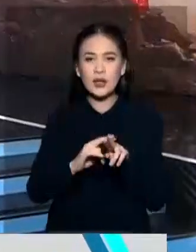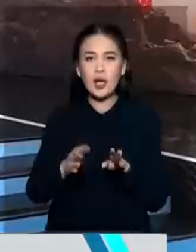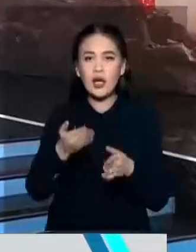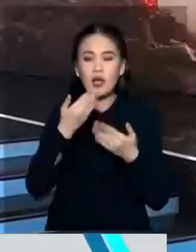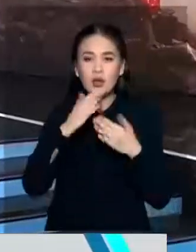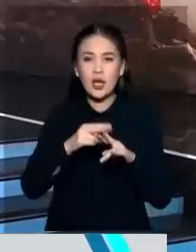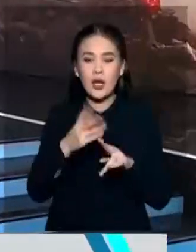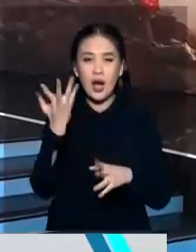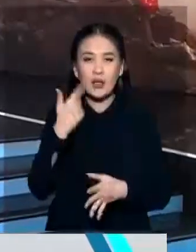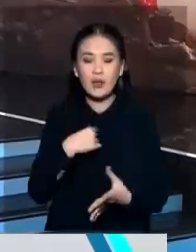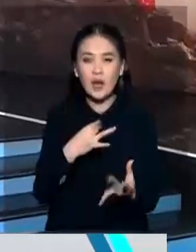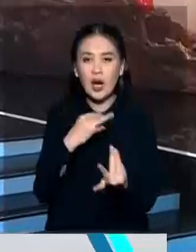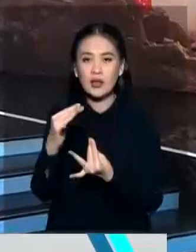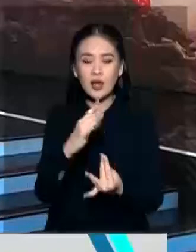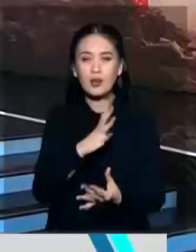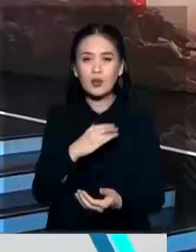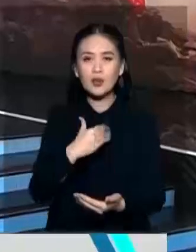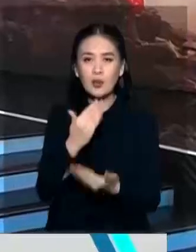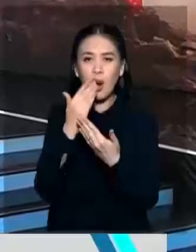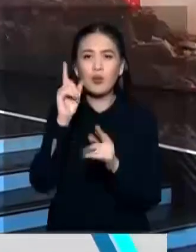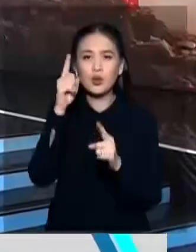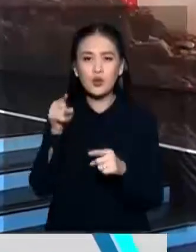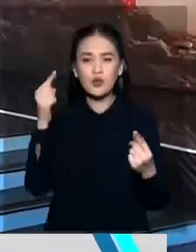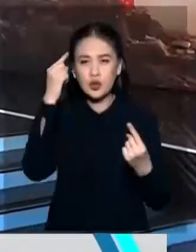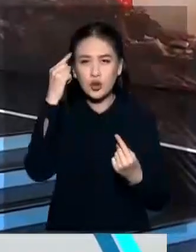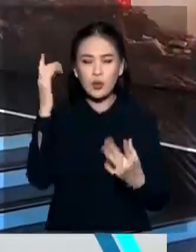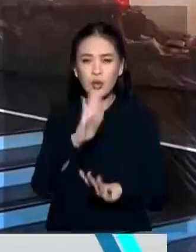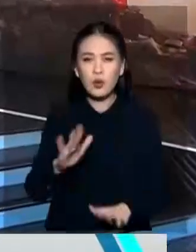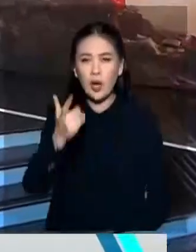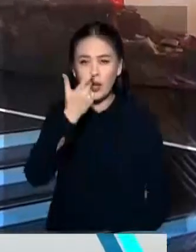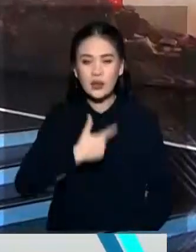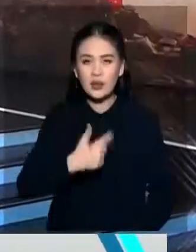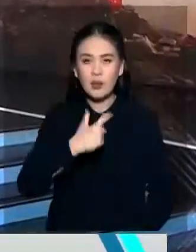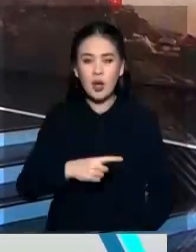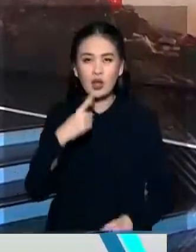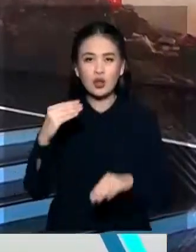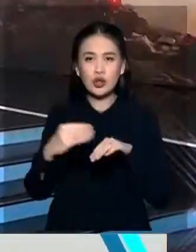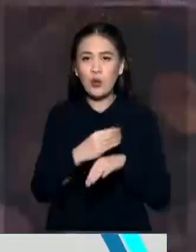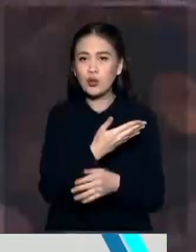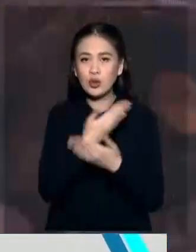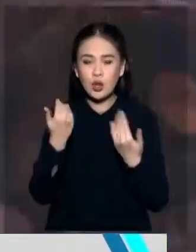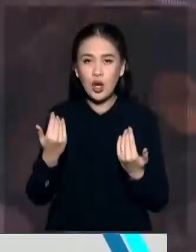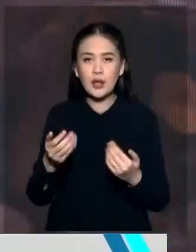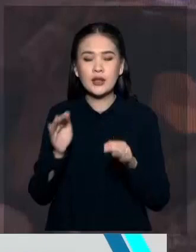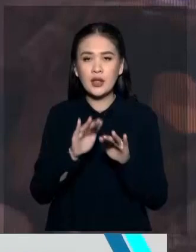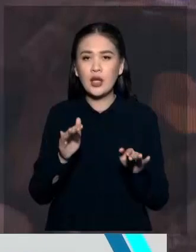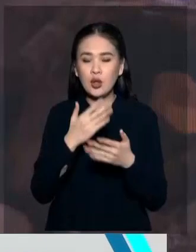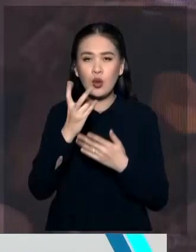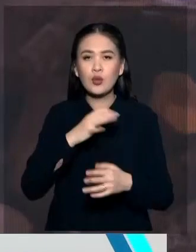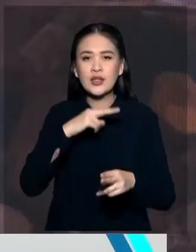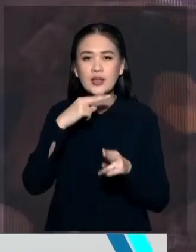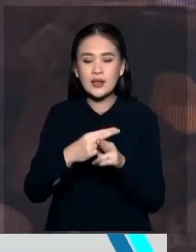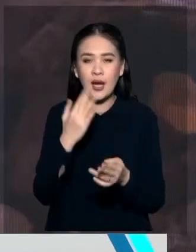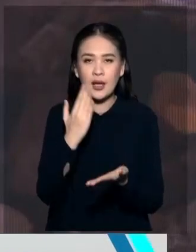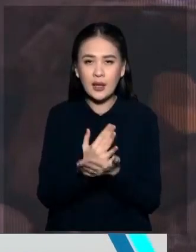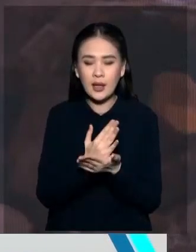Я, когда с ней разговаривала, спросила, говорю, а почему вы не подумали о себе? Она не замужем, у нее нет детей, но у нее есть сестры. И она говорит,